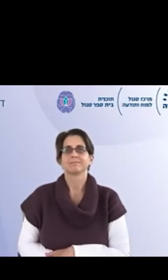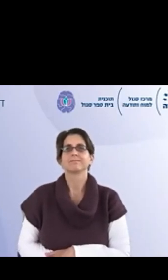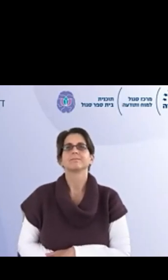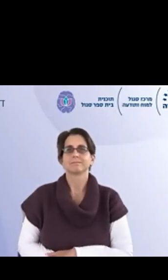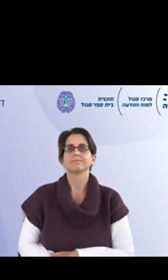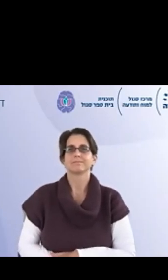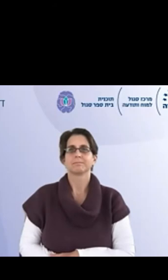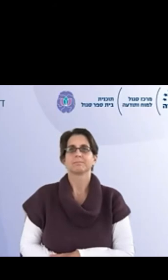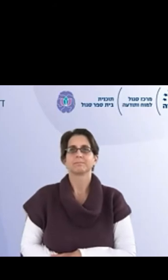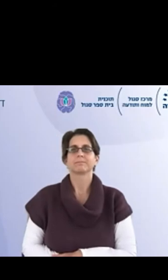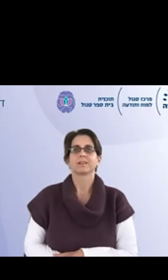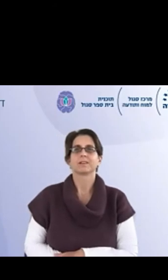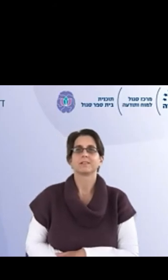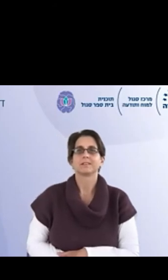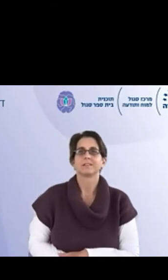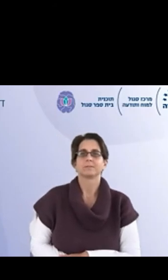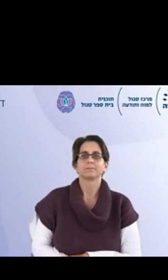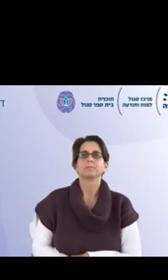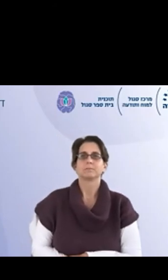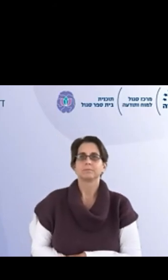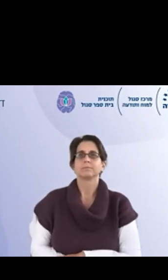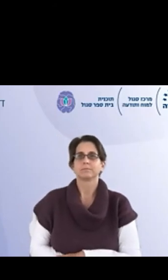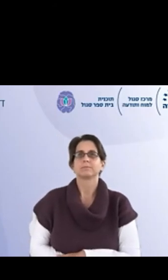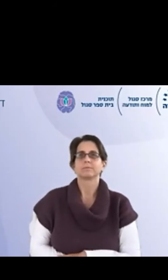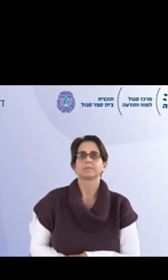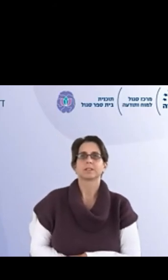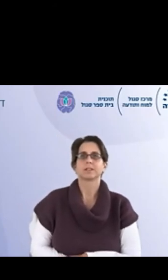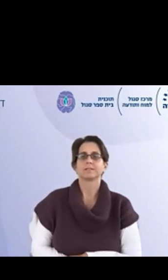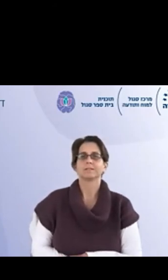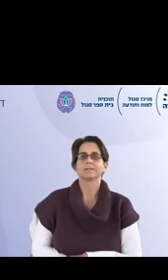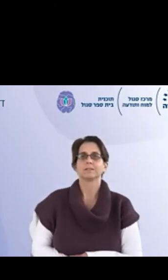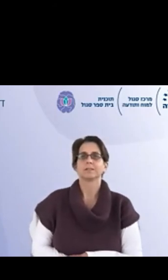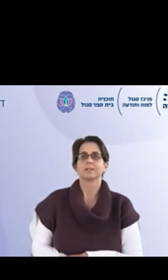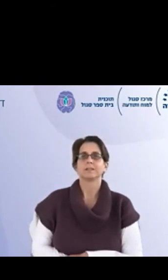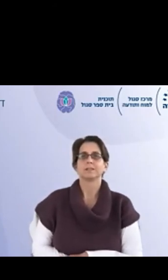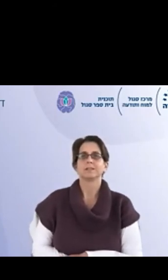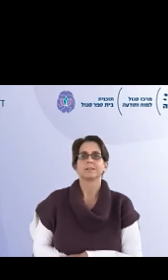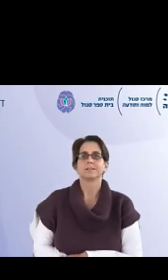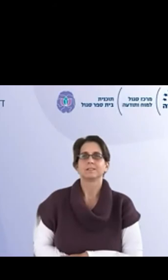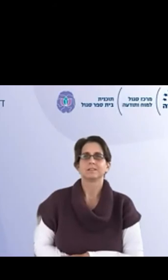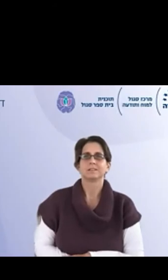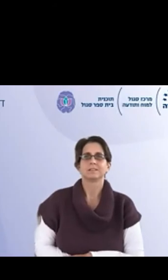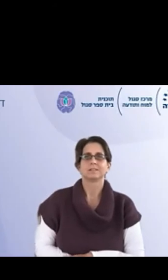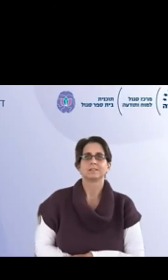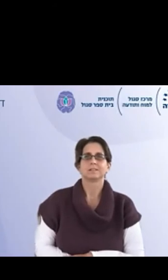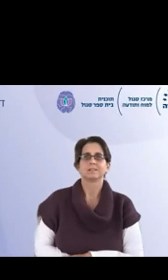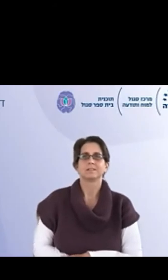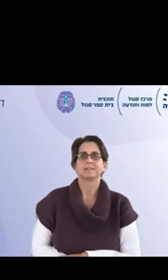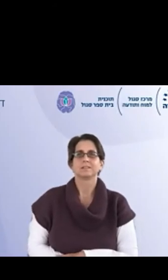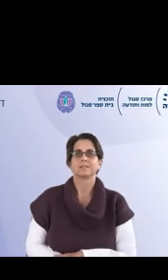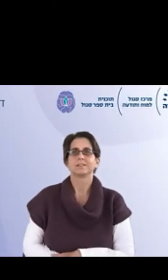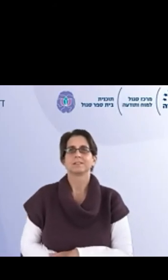כדבר מעיק עכשיו מבינים שהתחרות בוגעת בשייכות אז במקום שאנחנו נעסוק ונעסיק